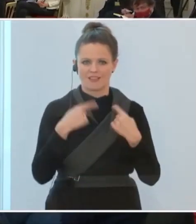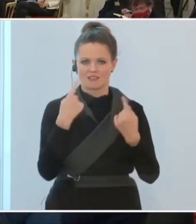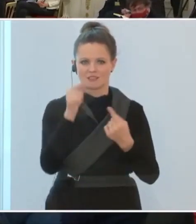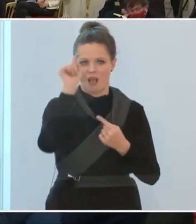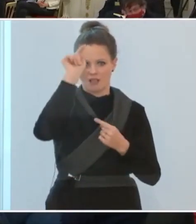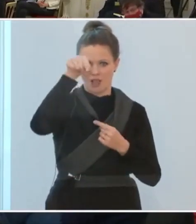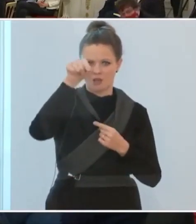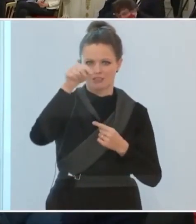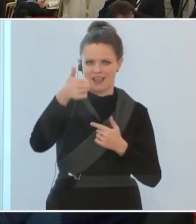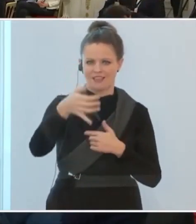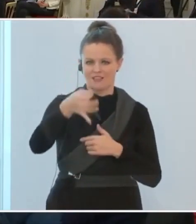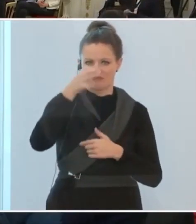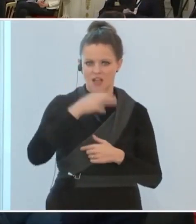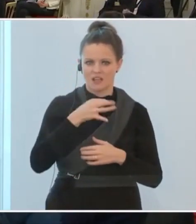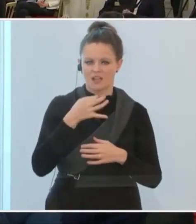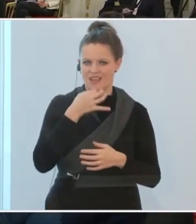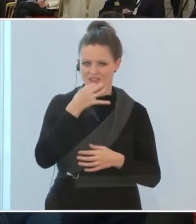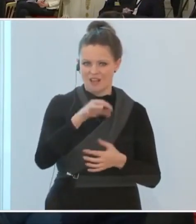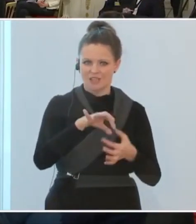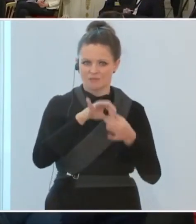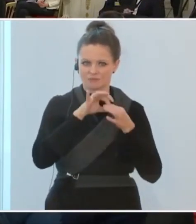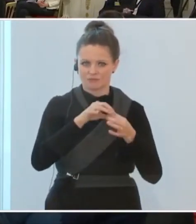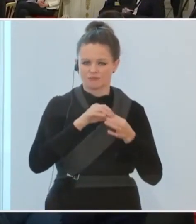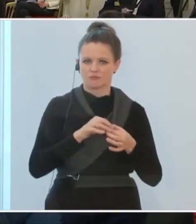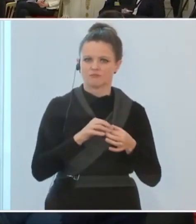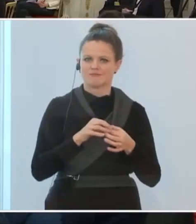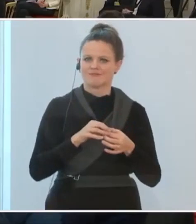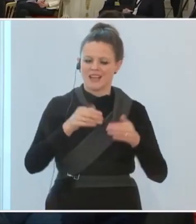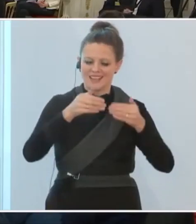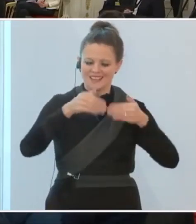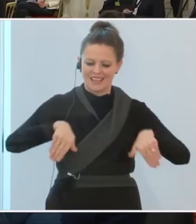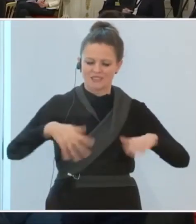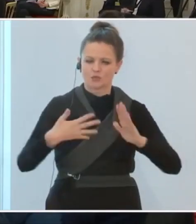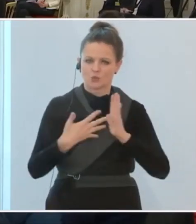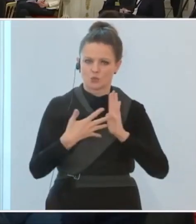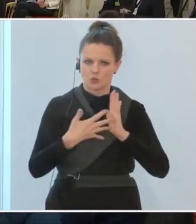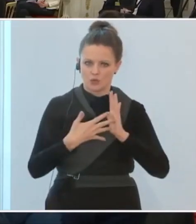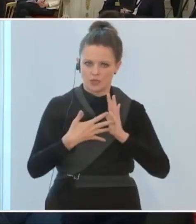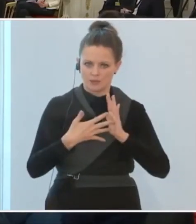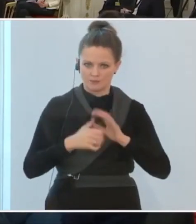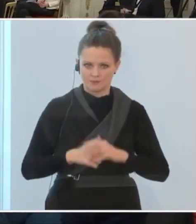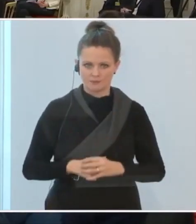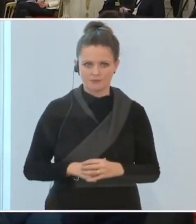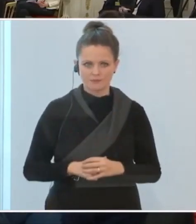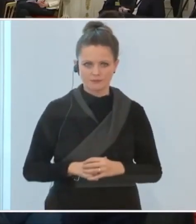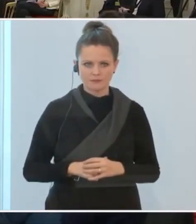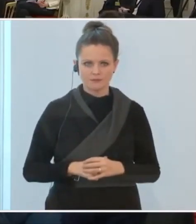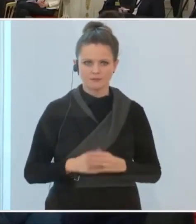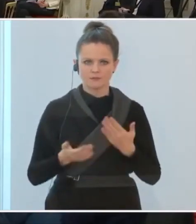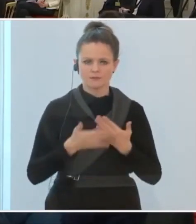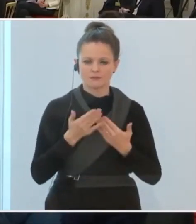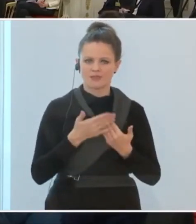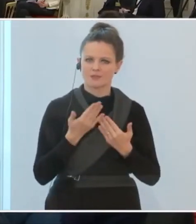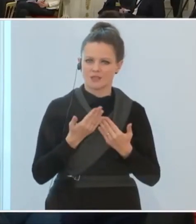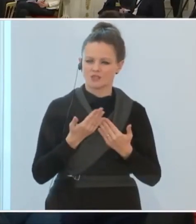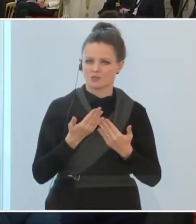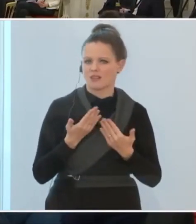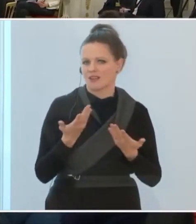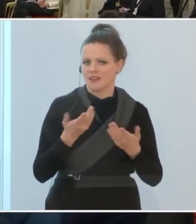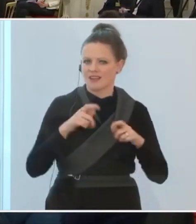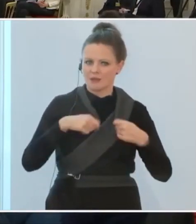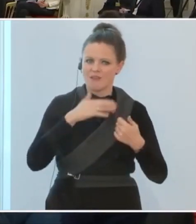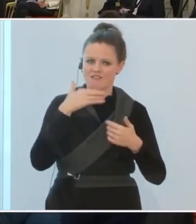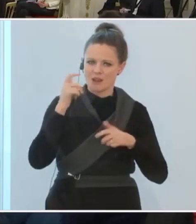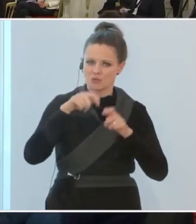eine Frage zu den Ausland, zu den Grenzkontrollen. Es gibt ja sehr viele Österreicher, die Verwandte im